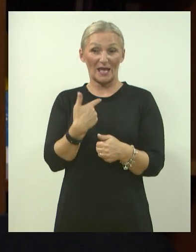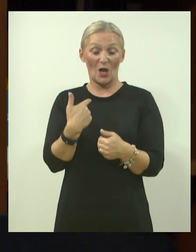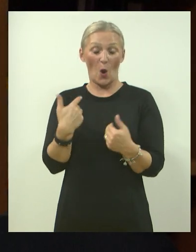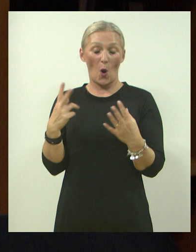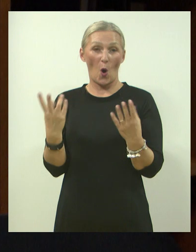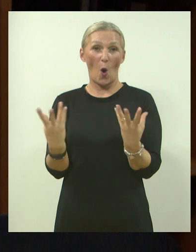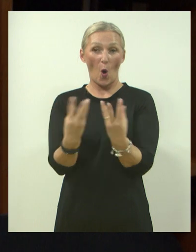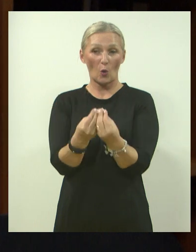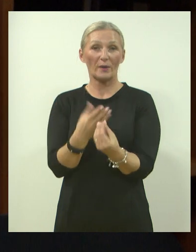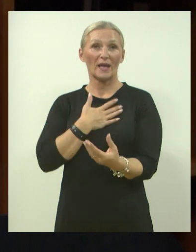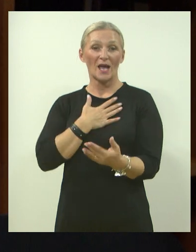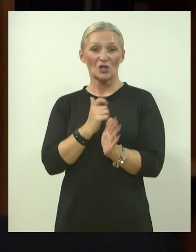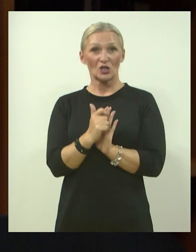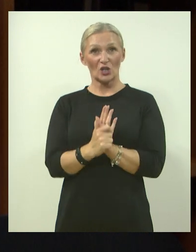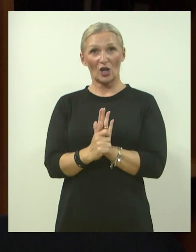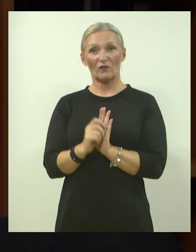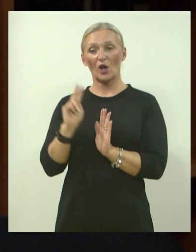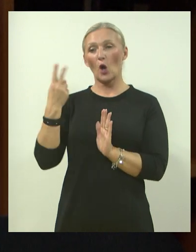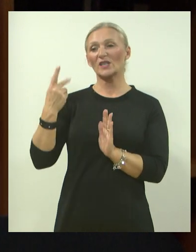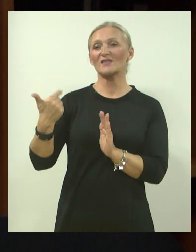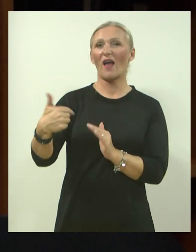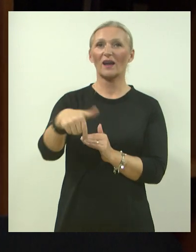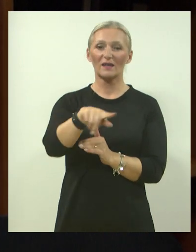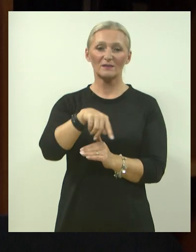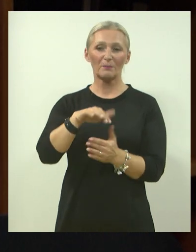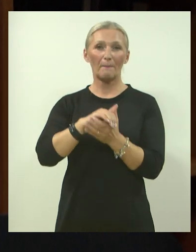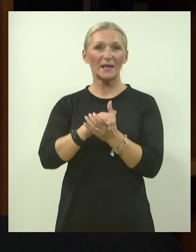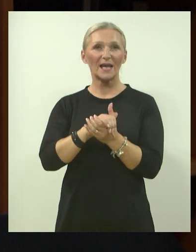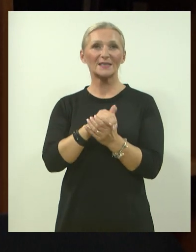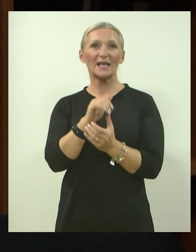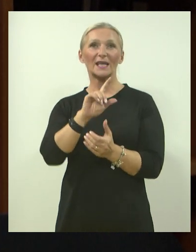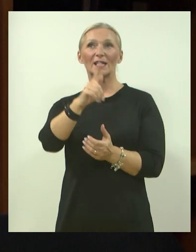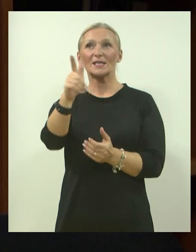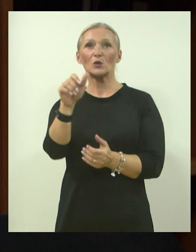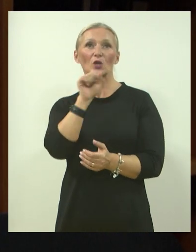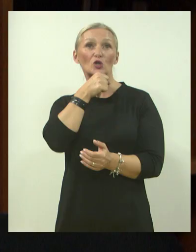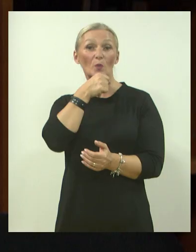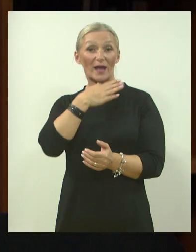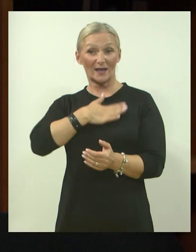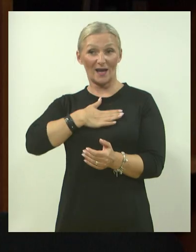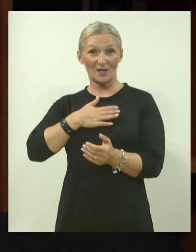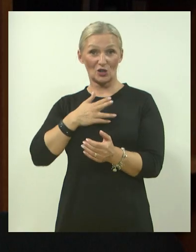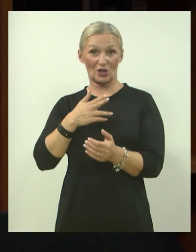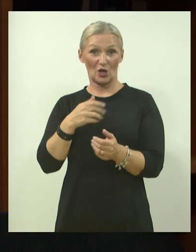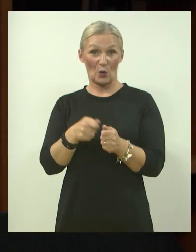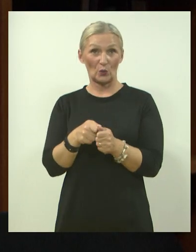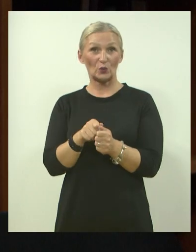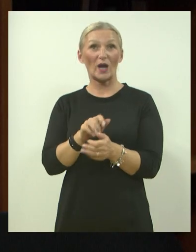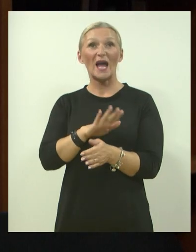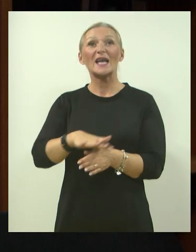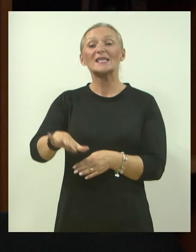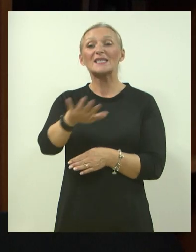naše članove i odozvali su nam se i prijatelji iz okolnih županija, iz naših udruga, sve naše